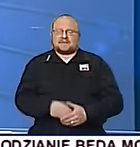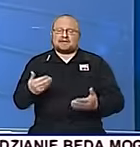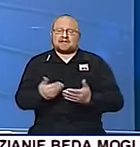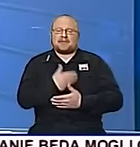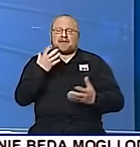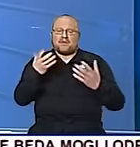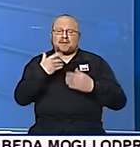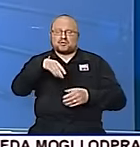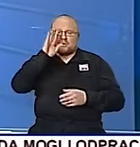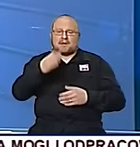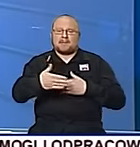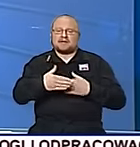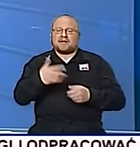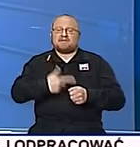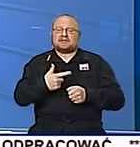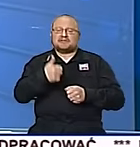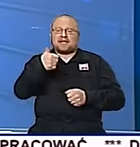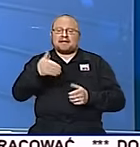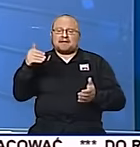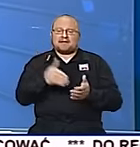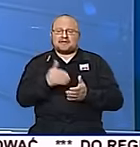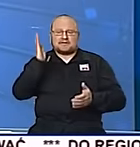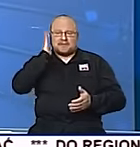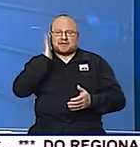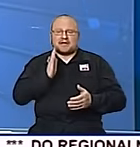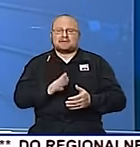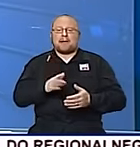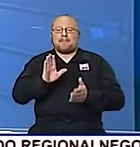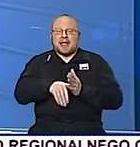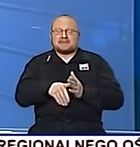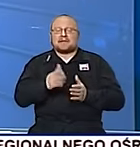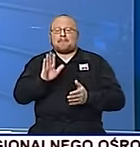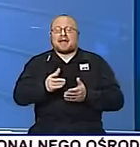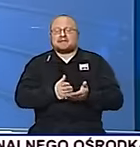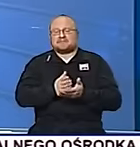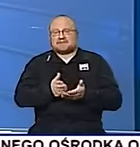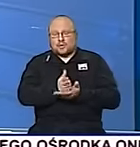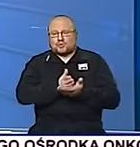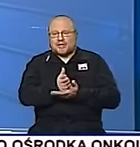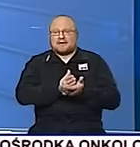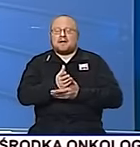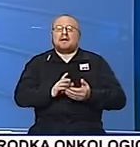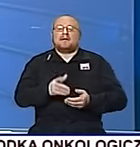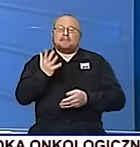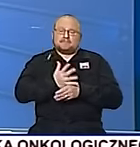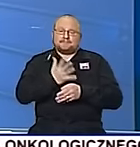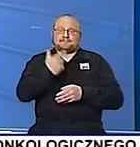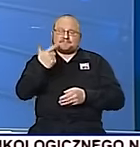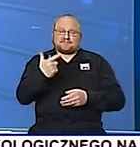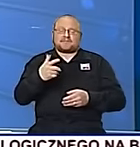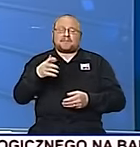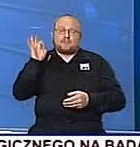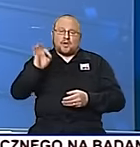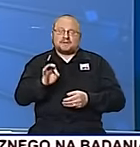Zaczynam informację z Łodzi. Blisko 21 tysięcy mieszkańców miasta ma zaległości czynszowe. To ponad 52% wszystkich